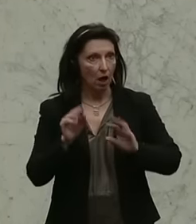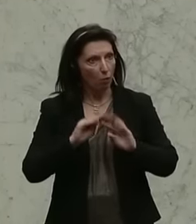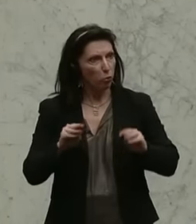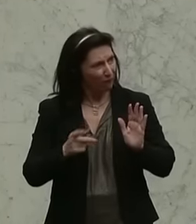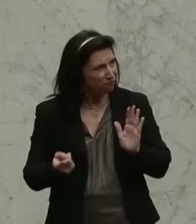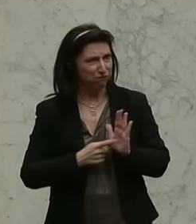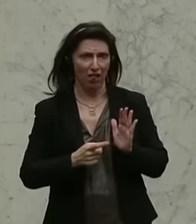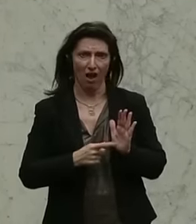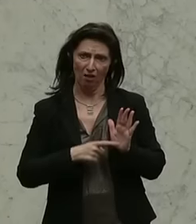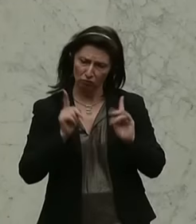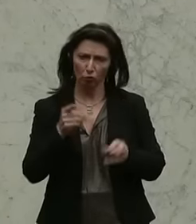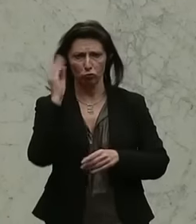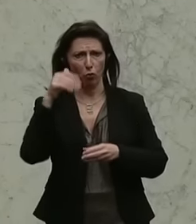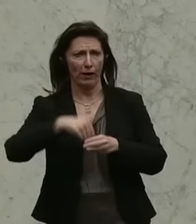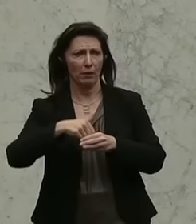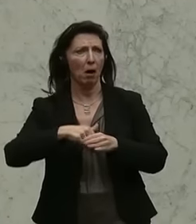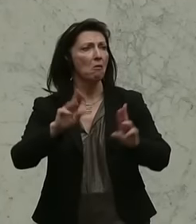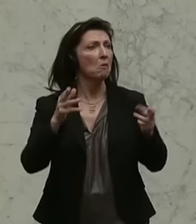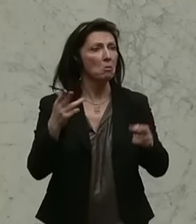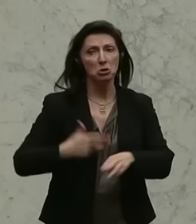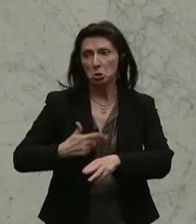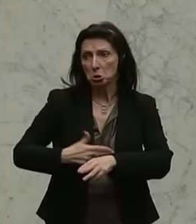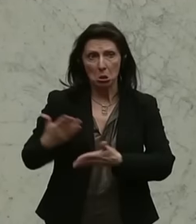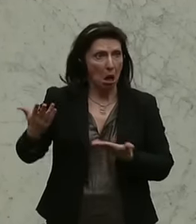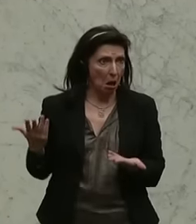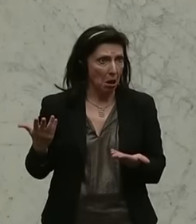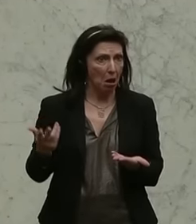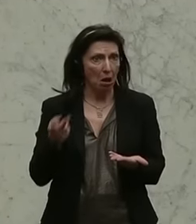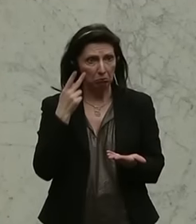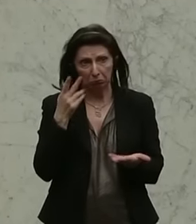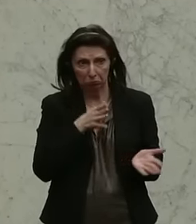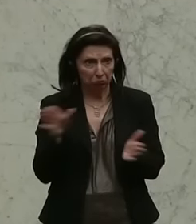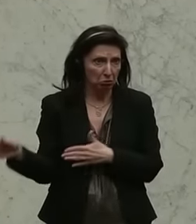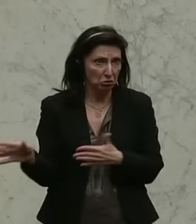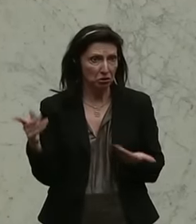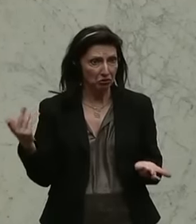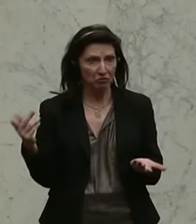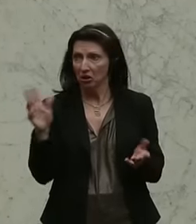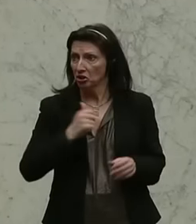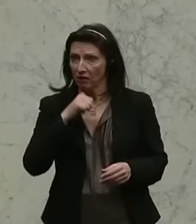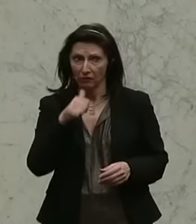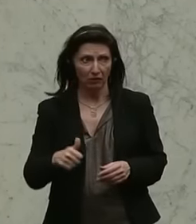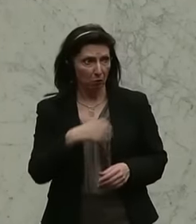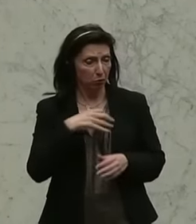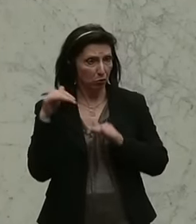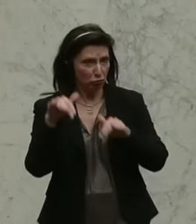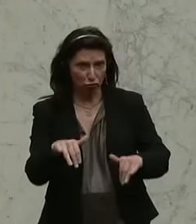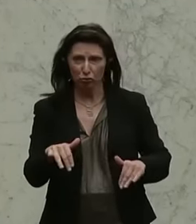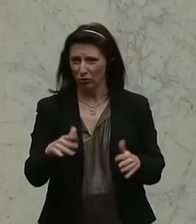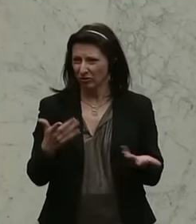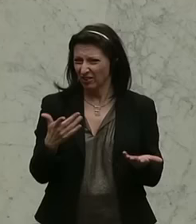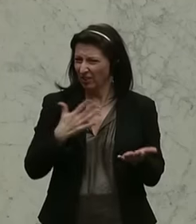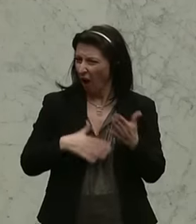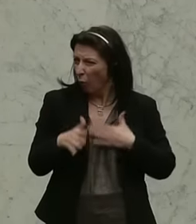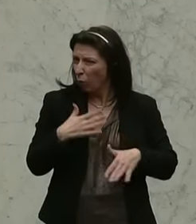den Schulen, weil es offensichtlich so ist, dass die Staatsgewalt der Staat dabei ist, zu versagen, wenn es darum geht, seine Bürger zu schützen. Ehrlich gesagt, mir ist es auch ein bisschen